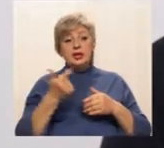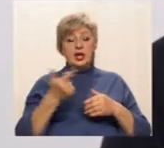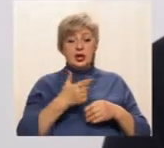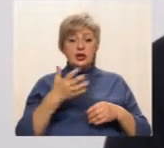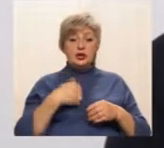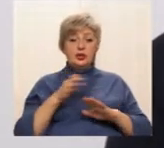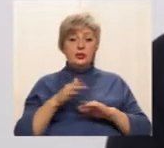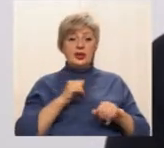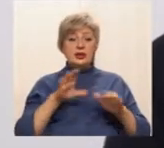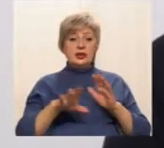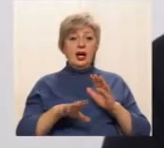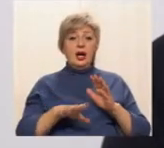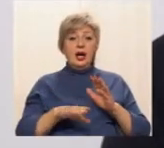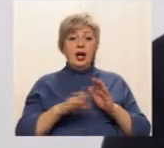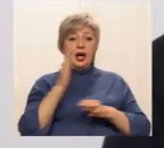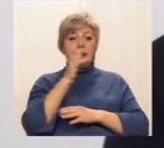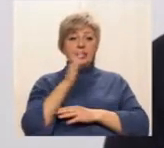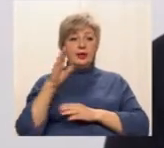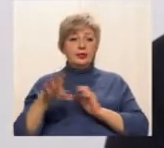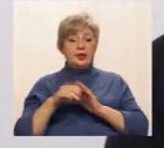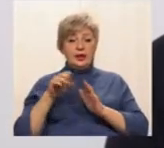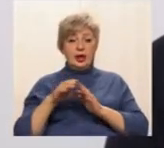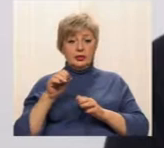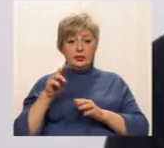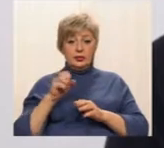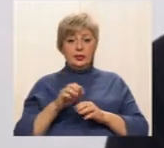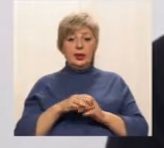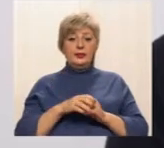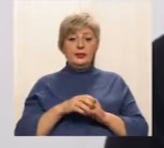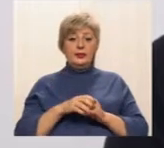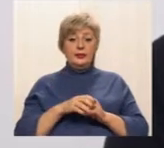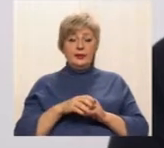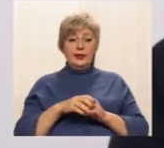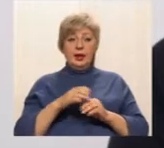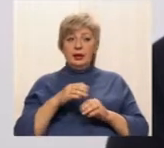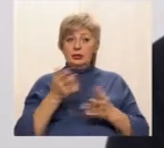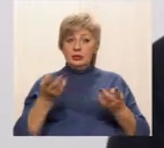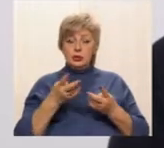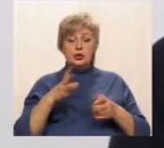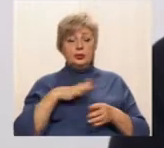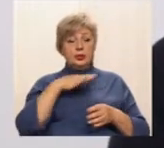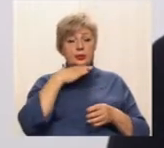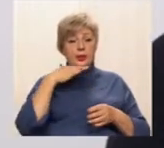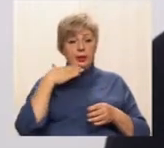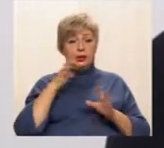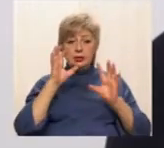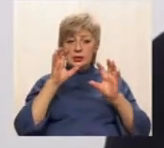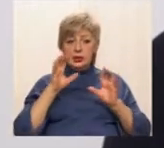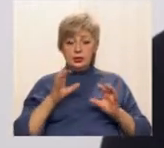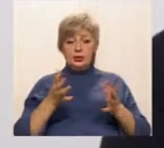незалежності України, Верховна Рада повинна була прийняти багато законів, і серед них, звичайно, закони про символіку держави.